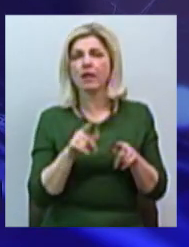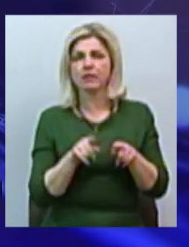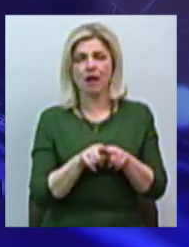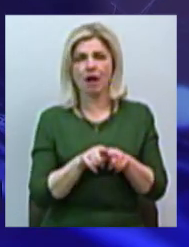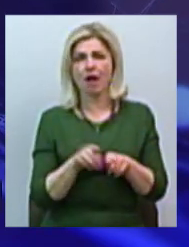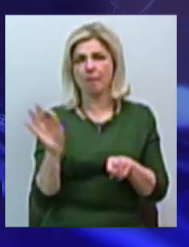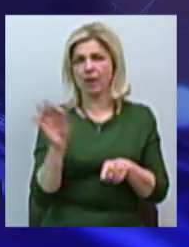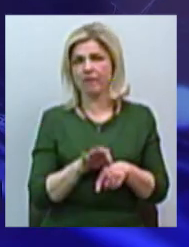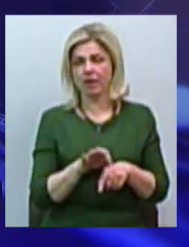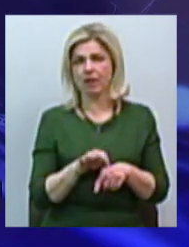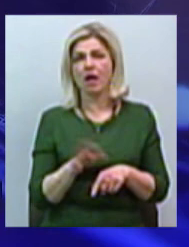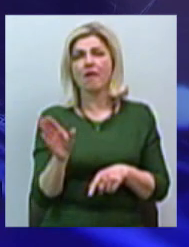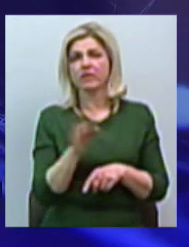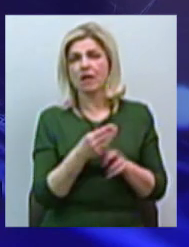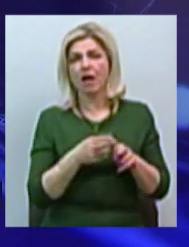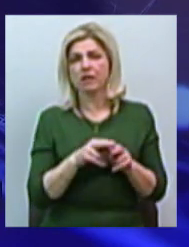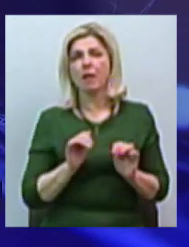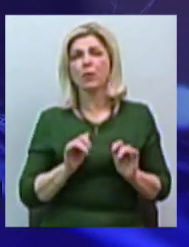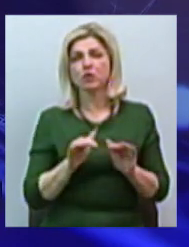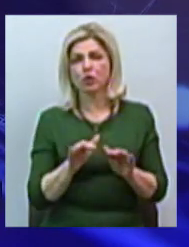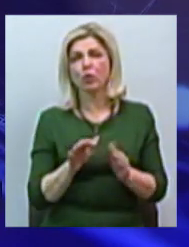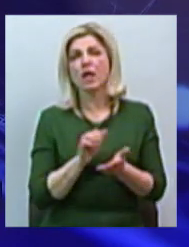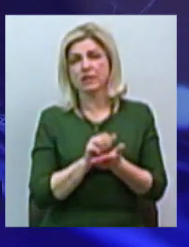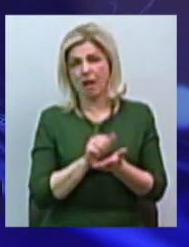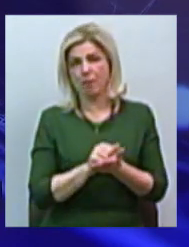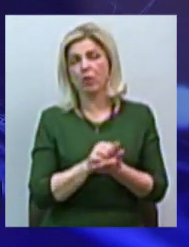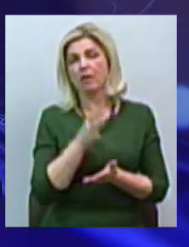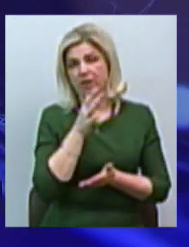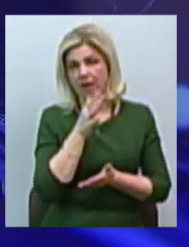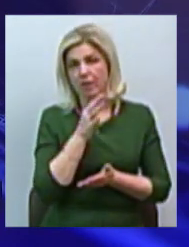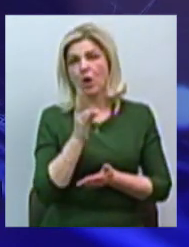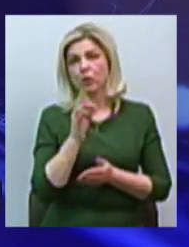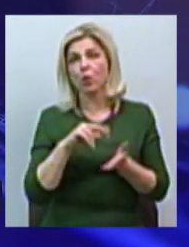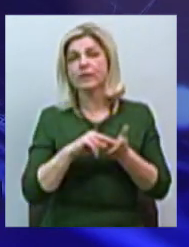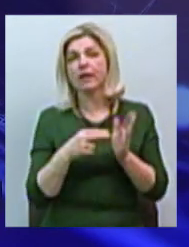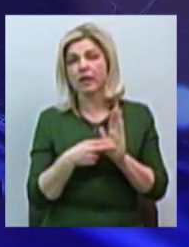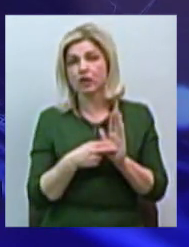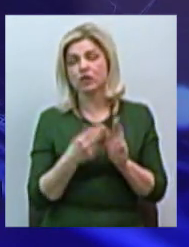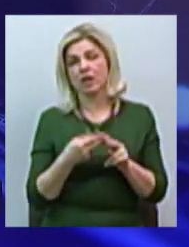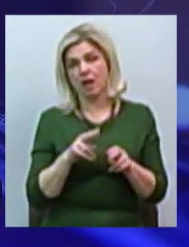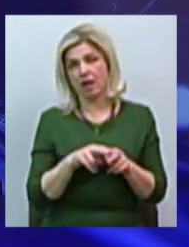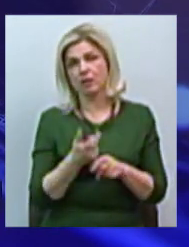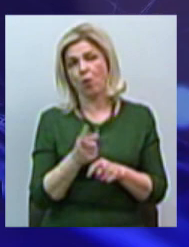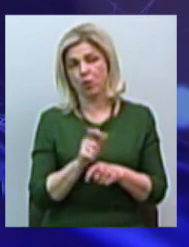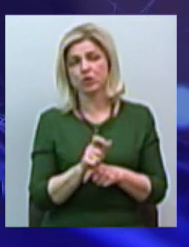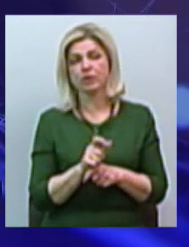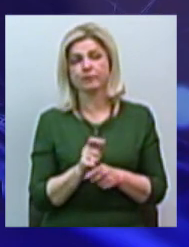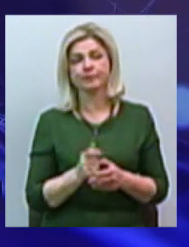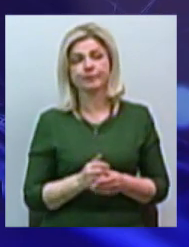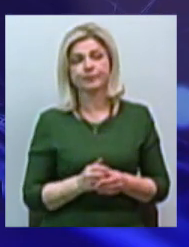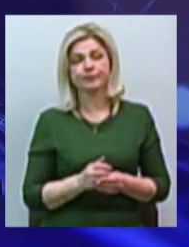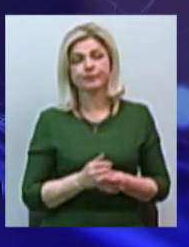мгновенно. Вся ця процедура займеть определенне время. Но, тем не менее, стратегически це, звісно, дуже такий